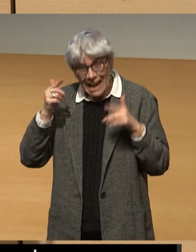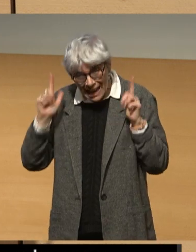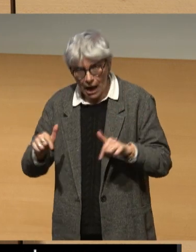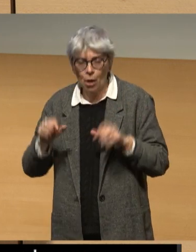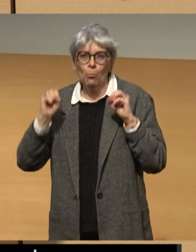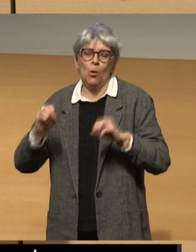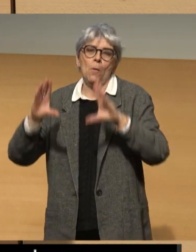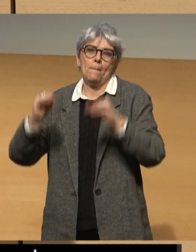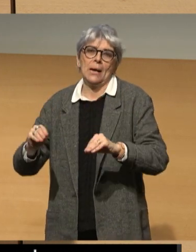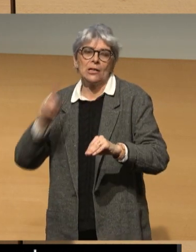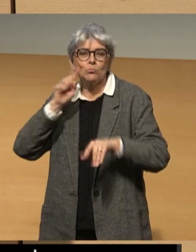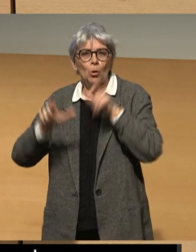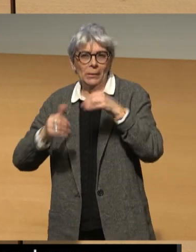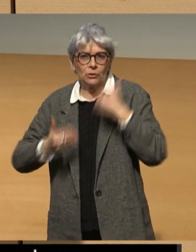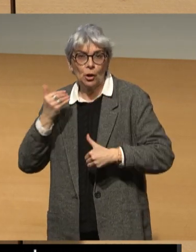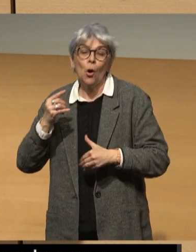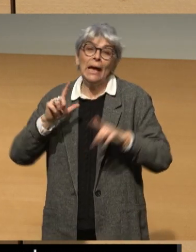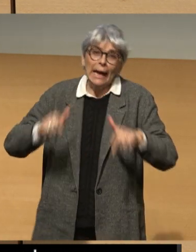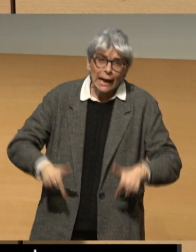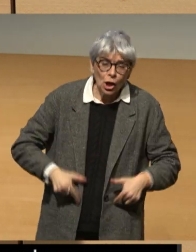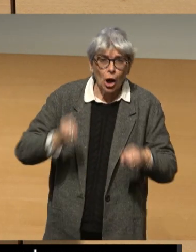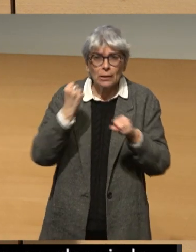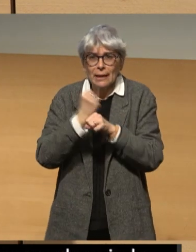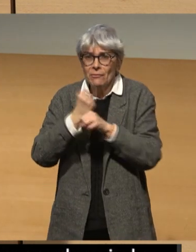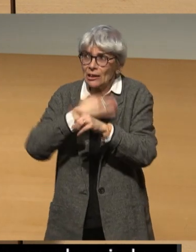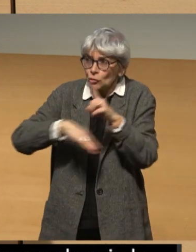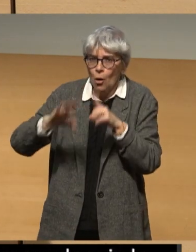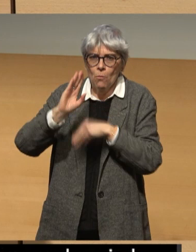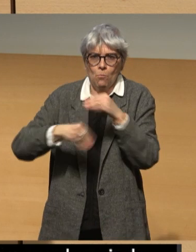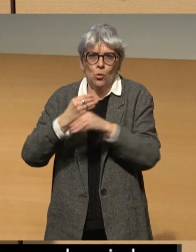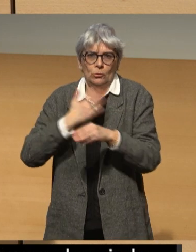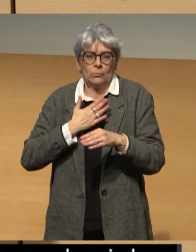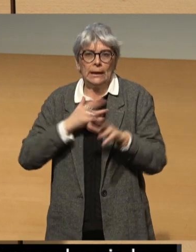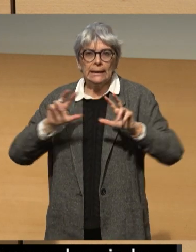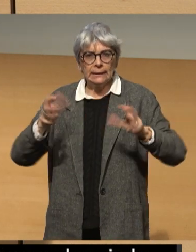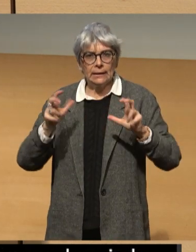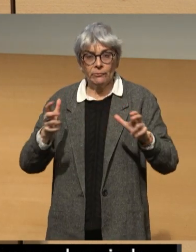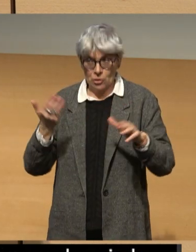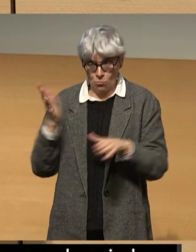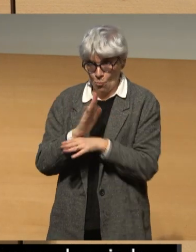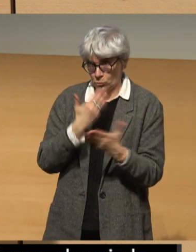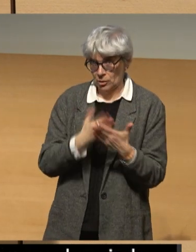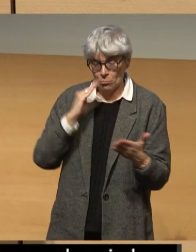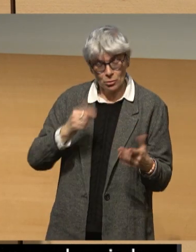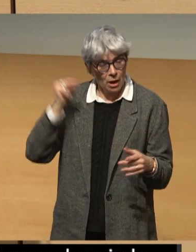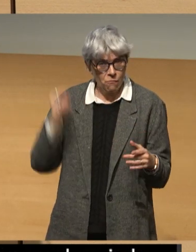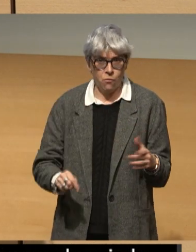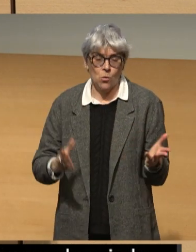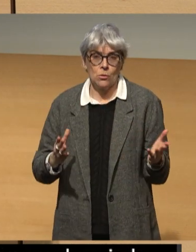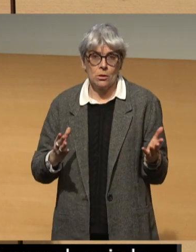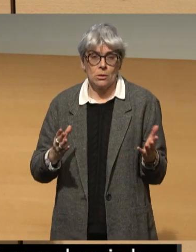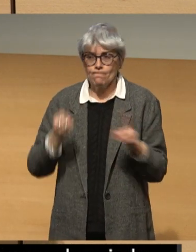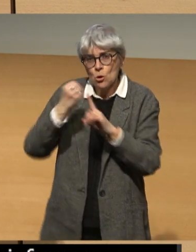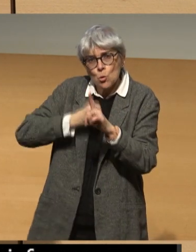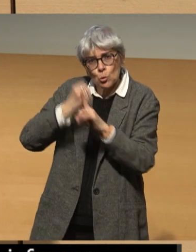place aussi à l'école, au travail, au sein de notre société. La télévision en est le reflet et il est donc nécessaire que la